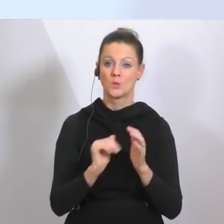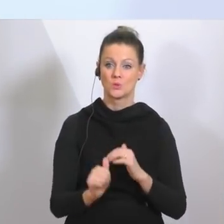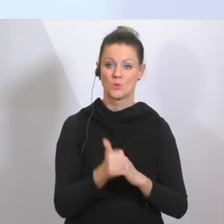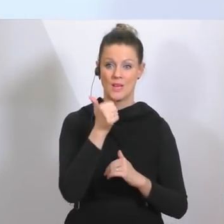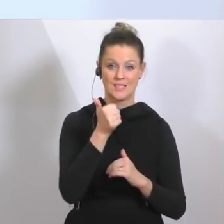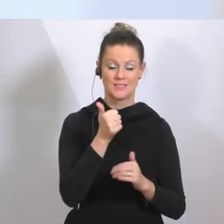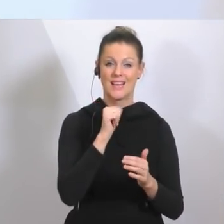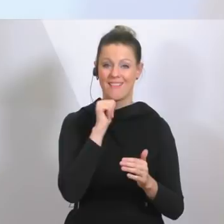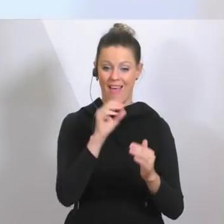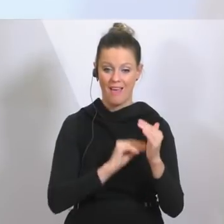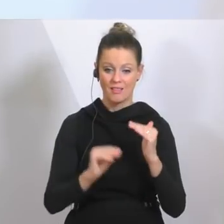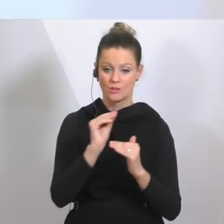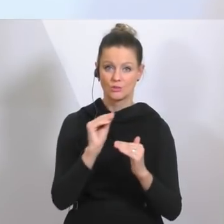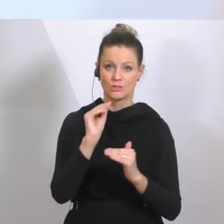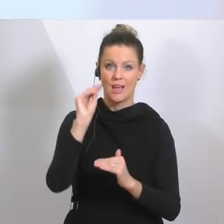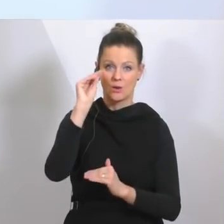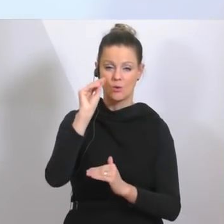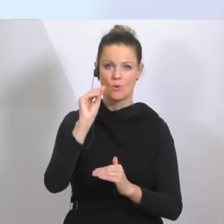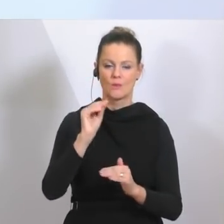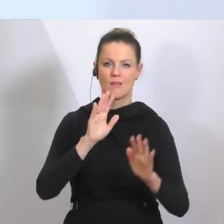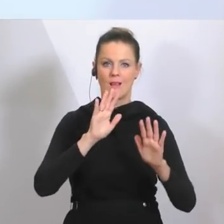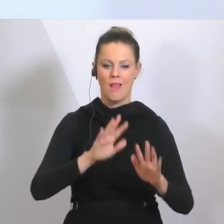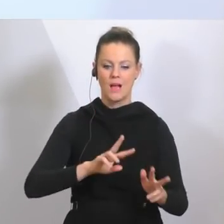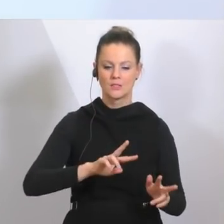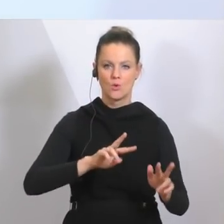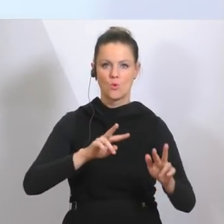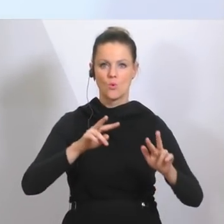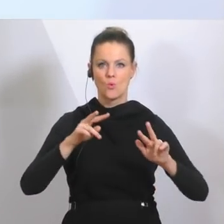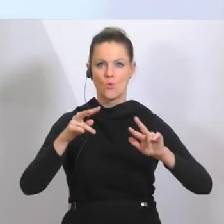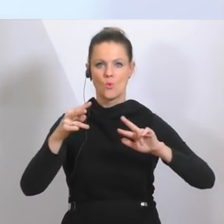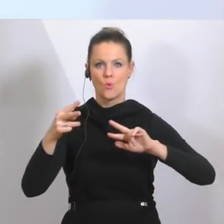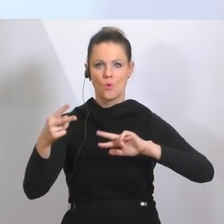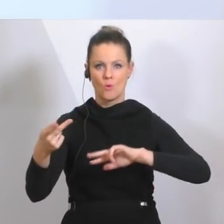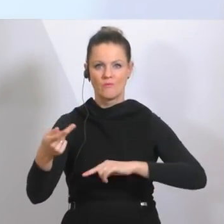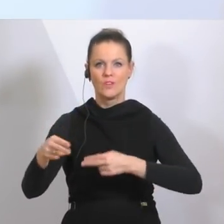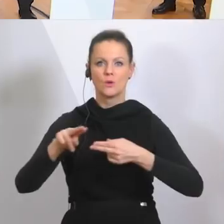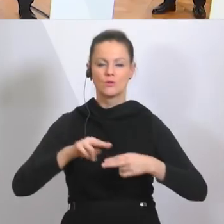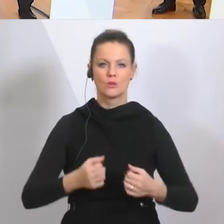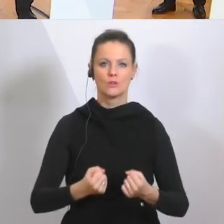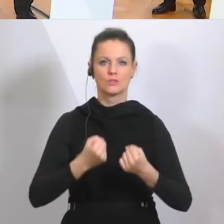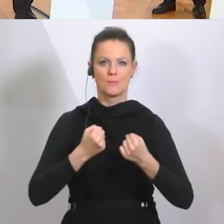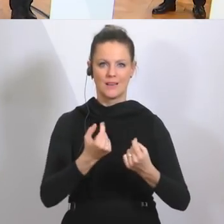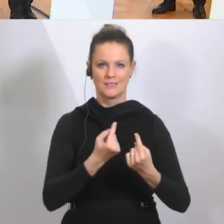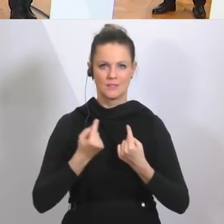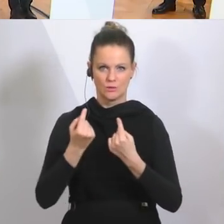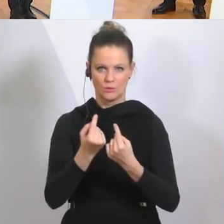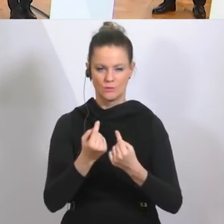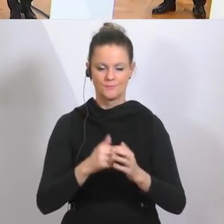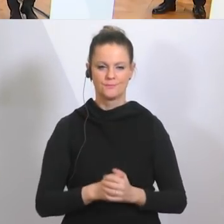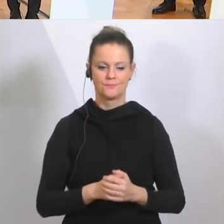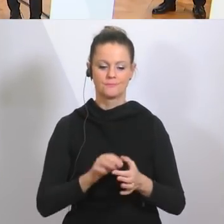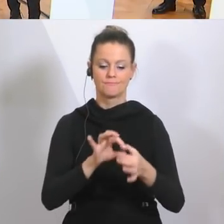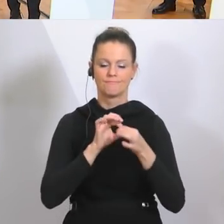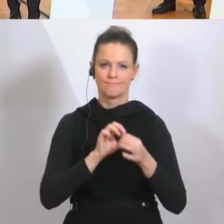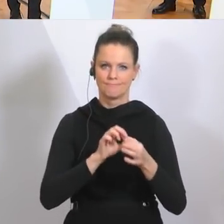weg ist und dass wir zu einer stabilen Situation ohne Zuwächse kommen. Ich möchte ergänzend zur Frage des 13. April noch drei